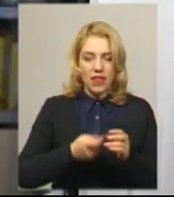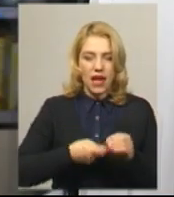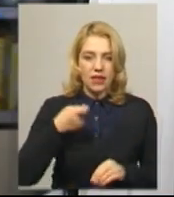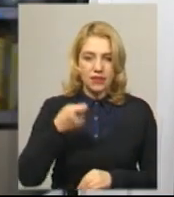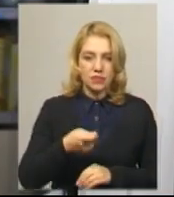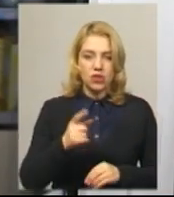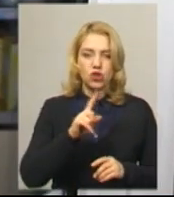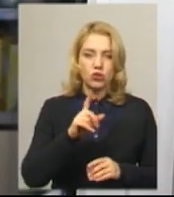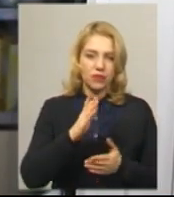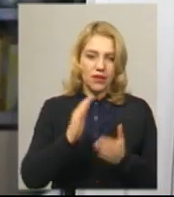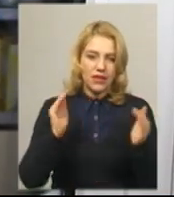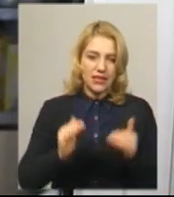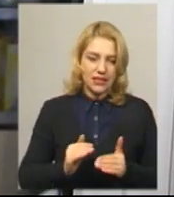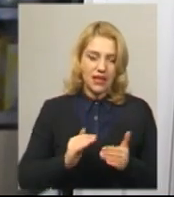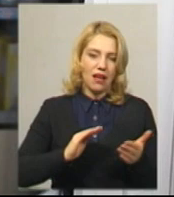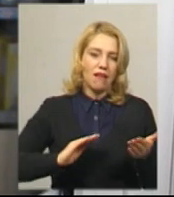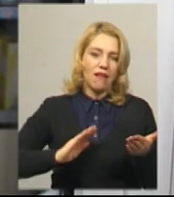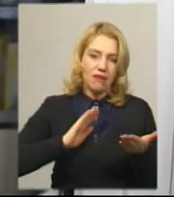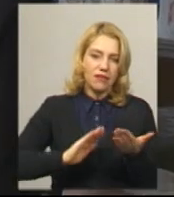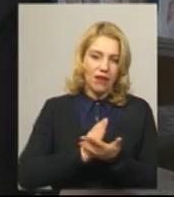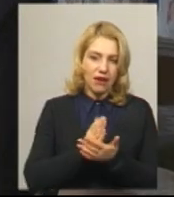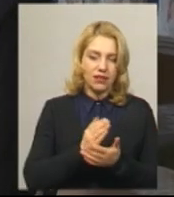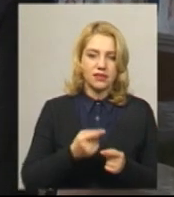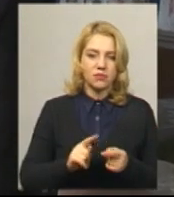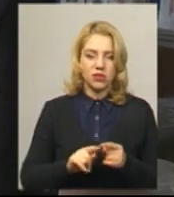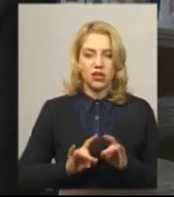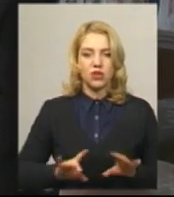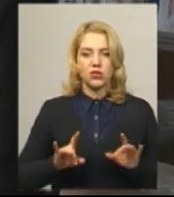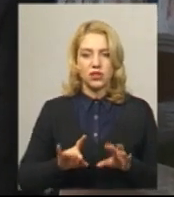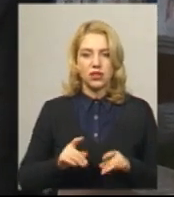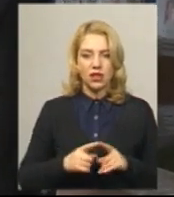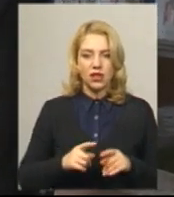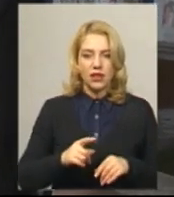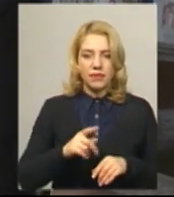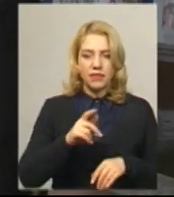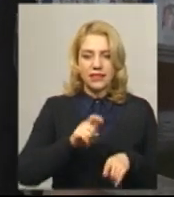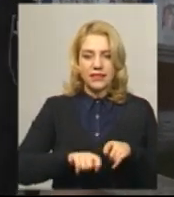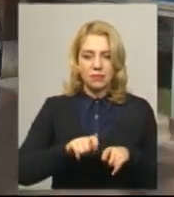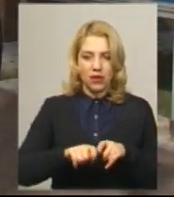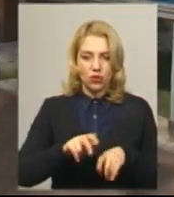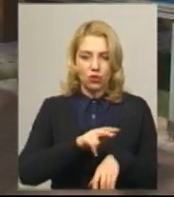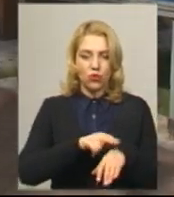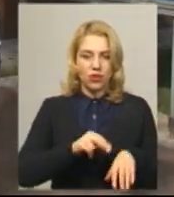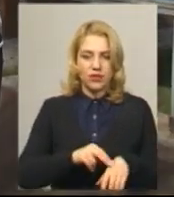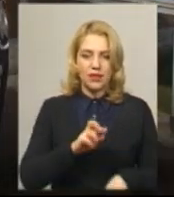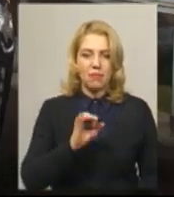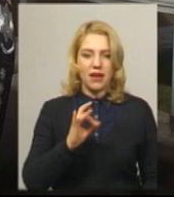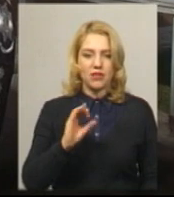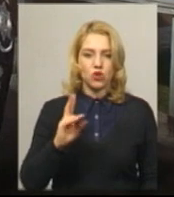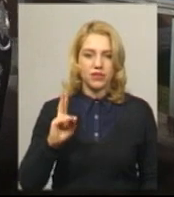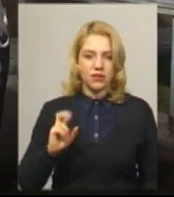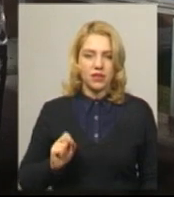якості та без сертифікату. Про це каже інспекторка сектору моніторингу Хмельницького відділу поліції Людмила Берестовська. Дана подія була